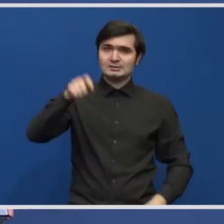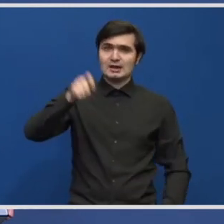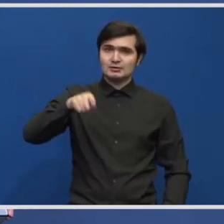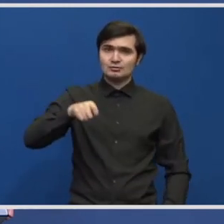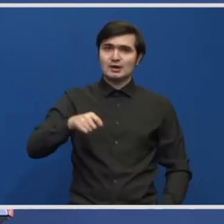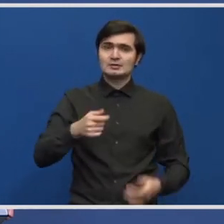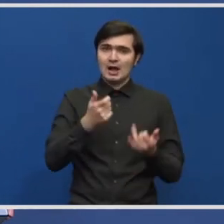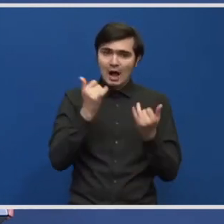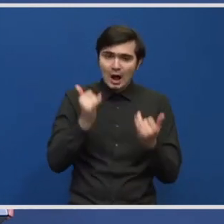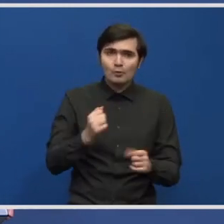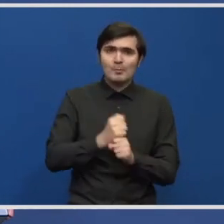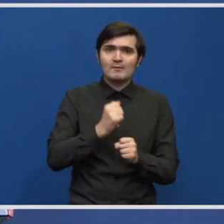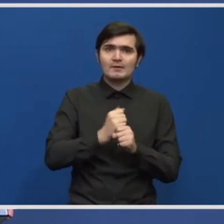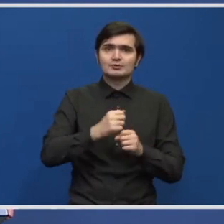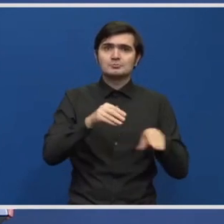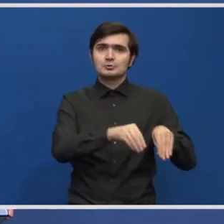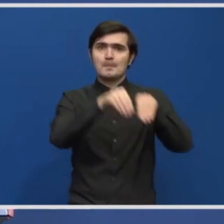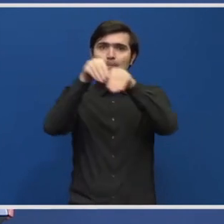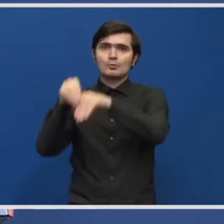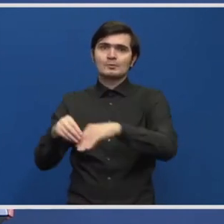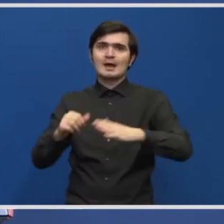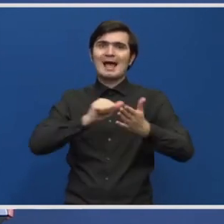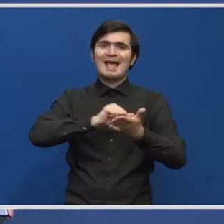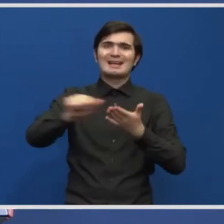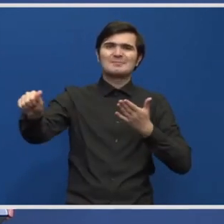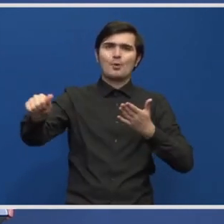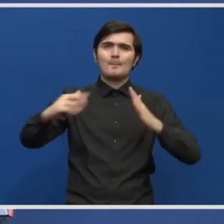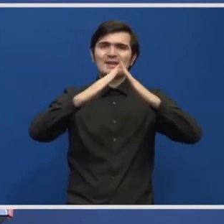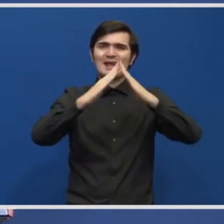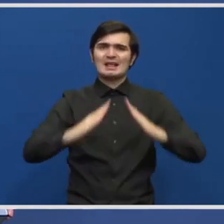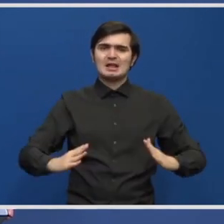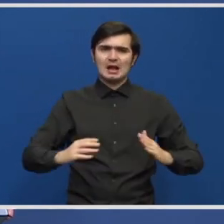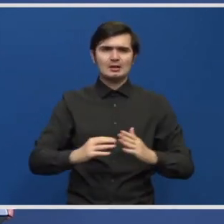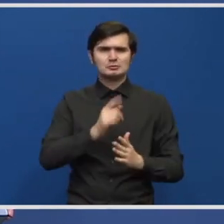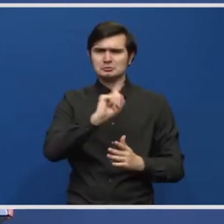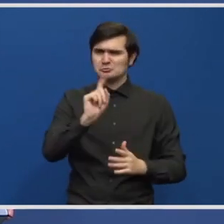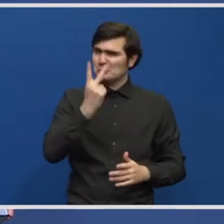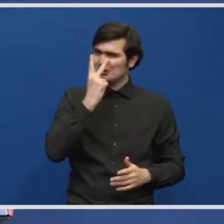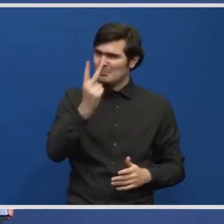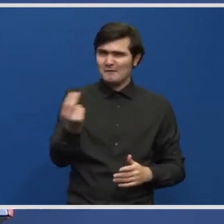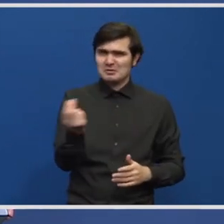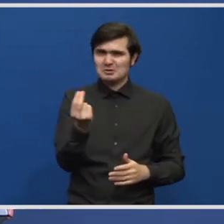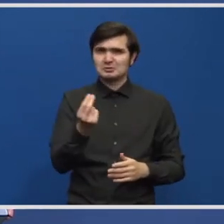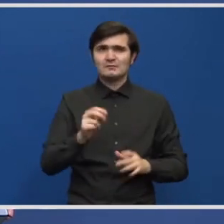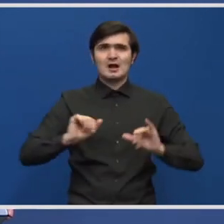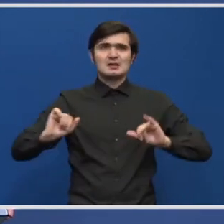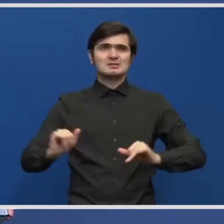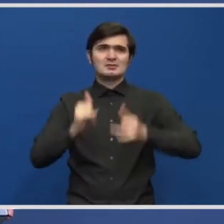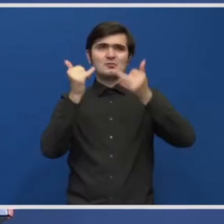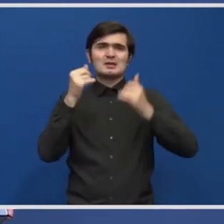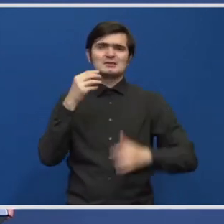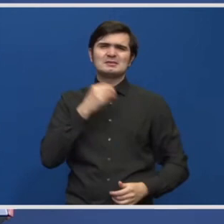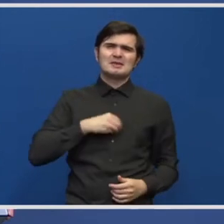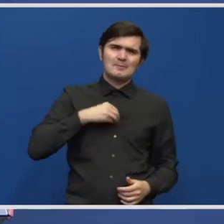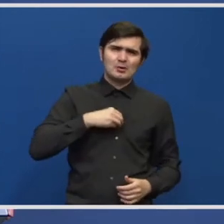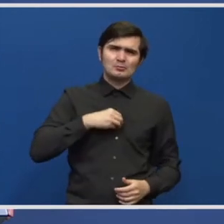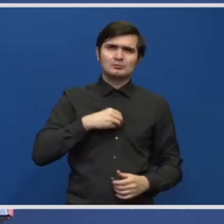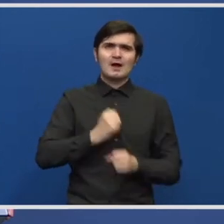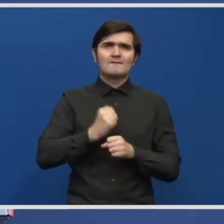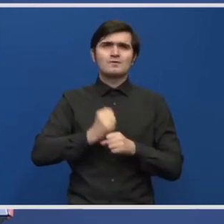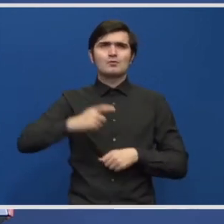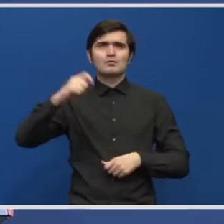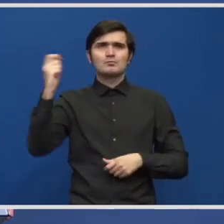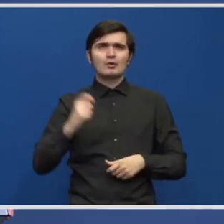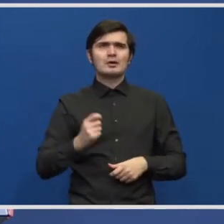exproprierile chiar acum, nu vom mai avea toate acele situații neplăcute în care, spunem că proiectul a fost făcut acum 10